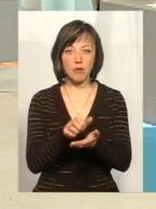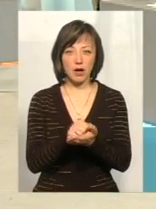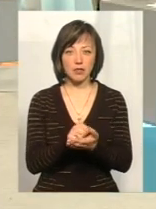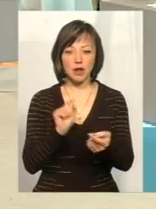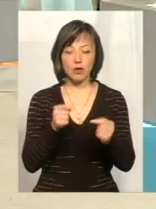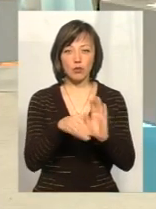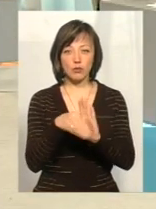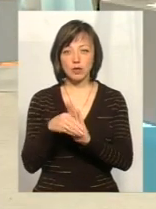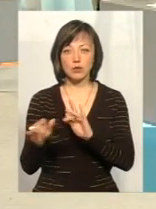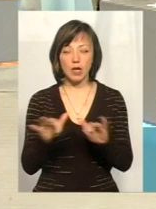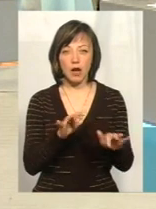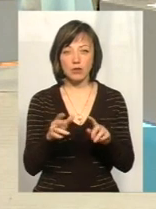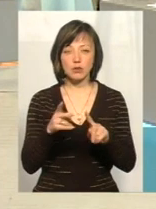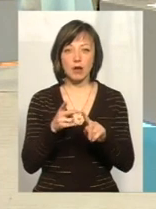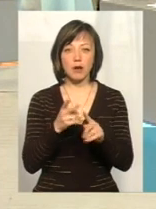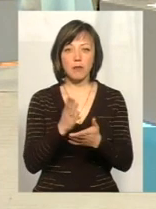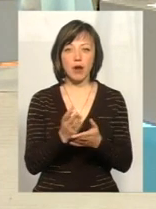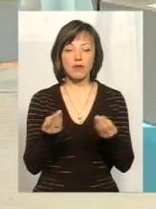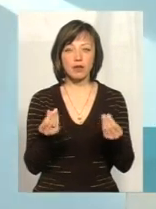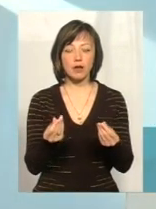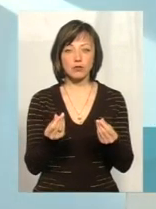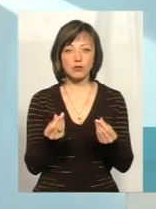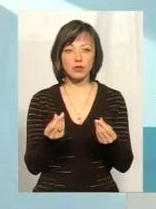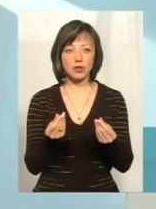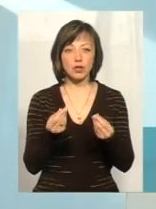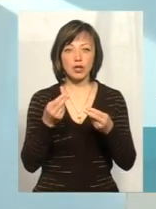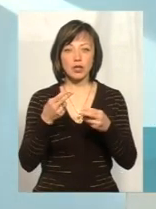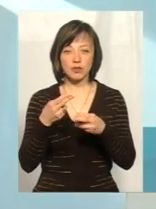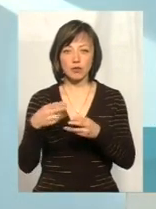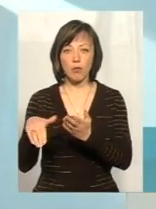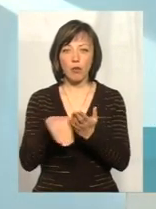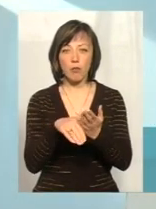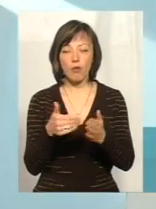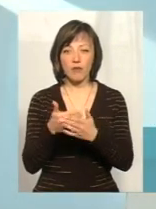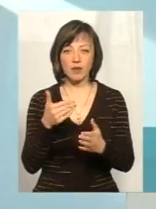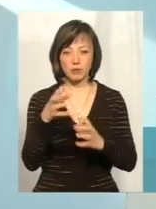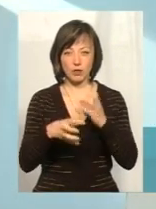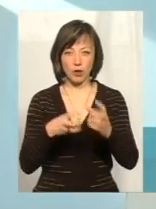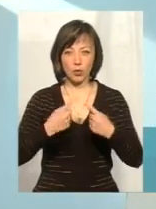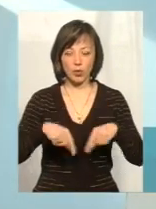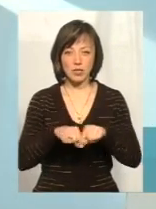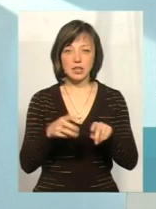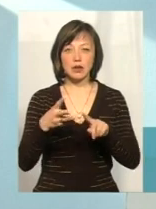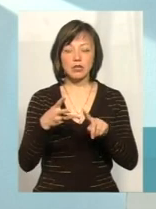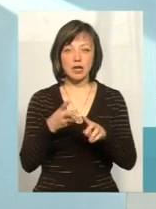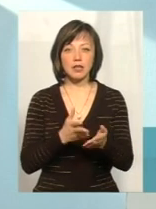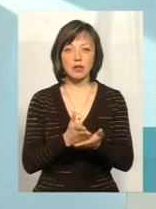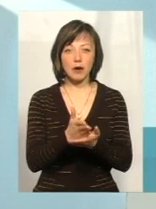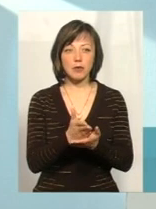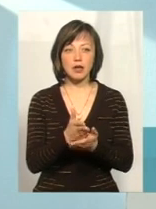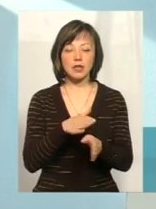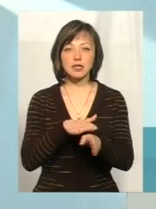антикорупційною діяльністю, мають фінансову, цю технічну допомогу від донорів. І останній напрямок